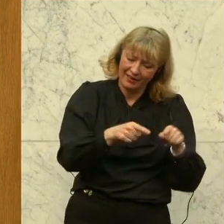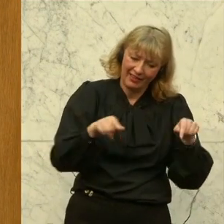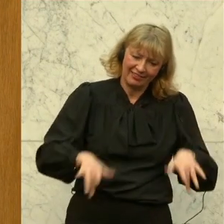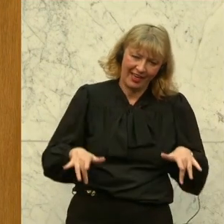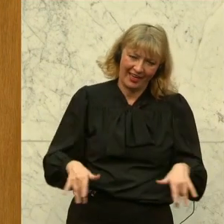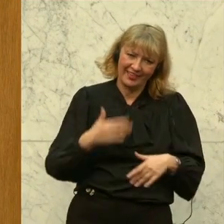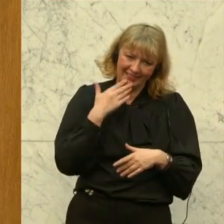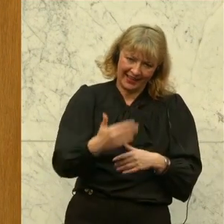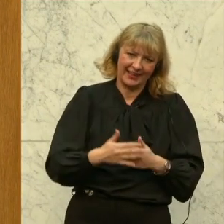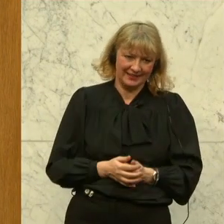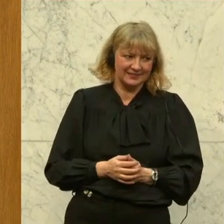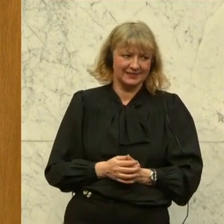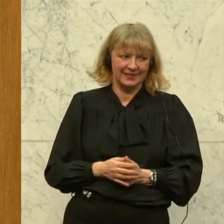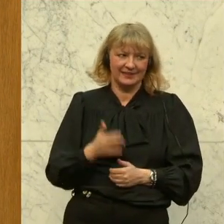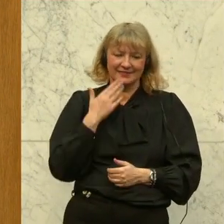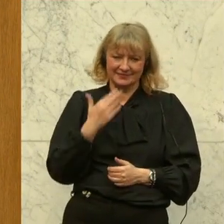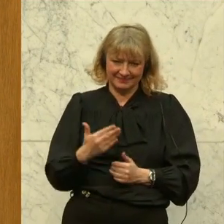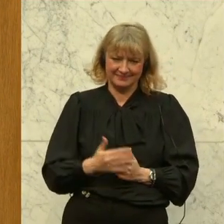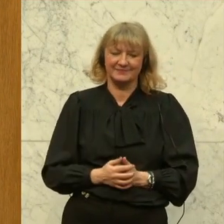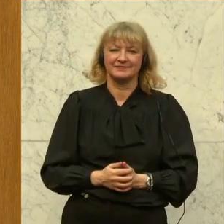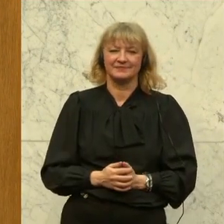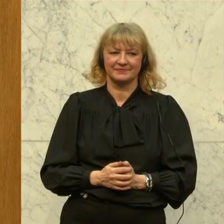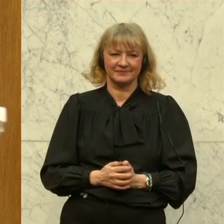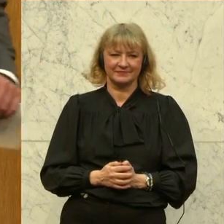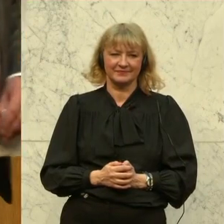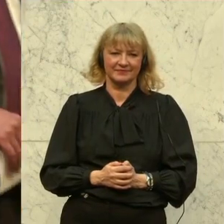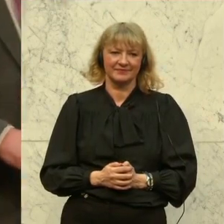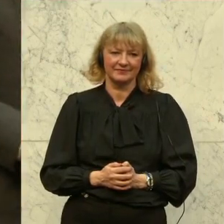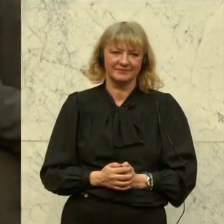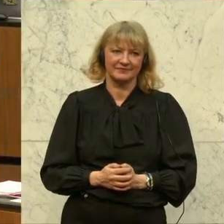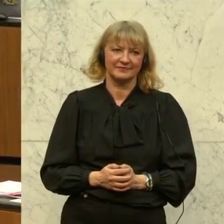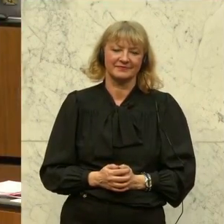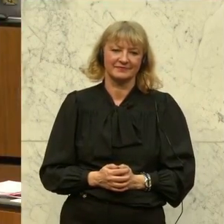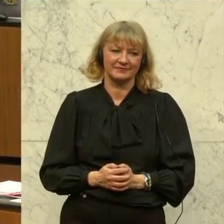Danke. Danke für das. Danke das. Dank.